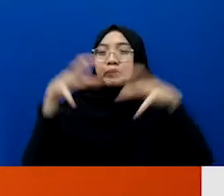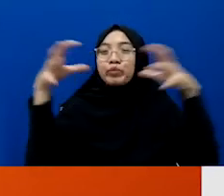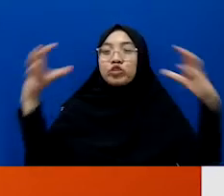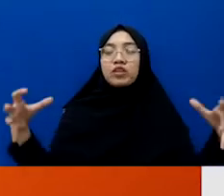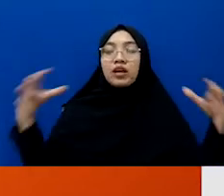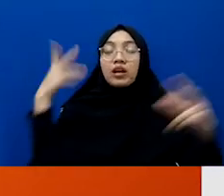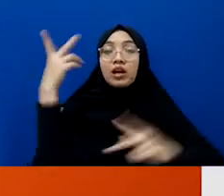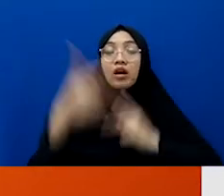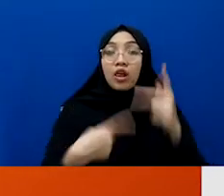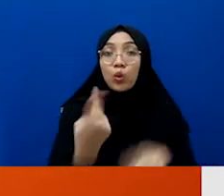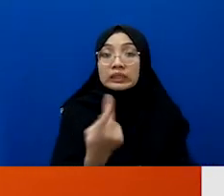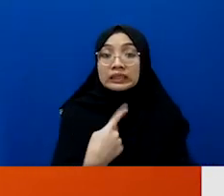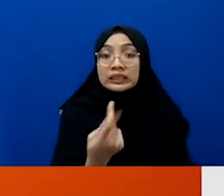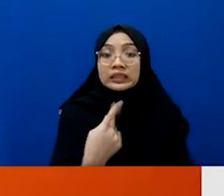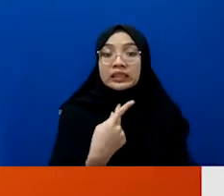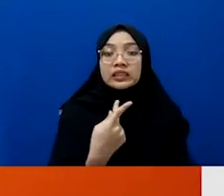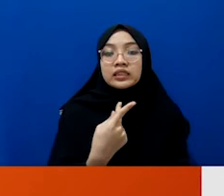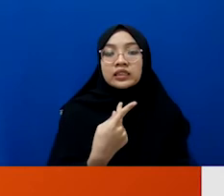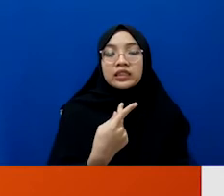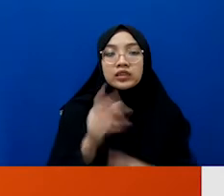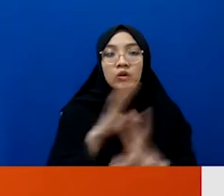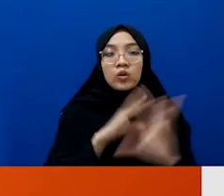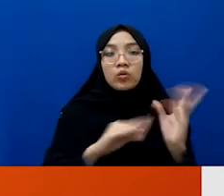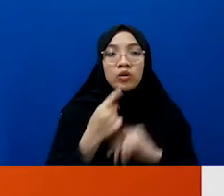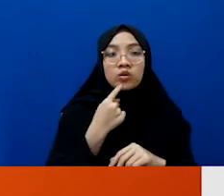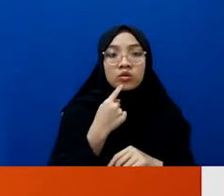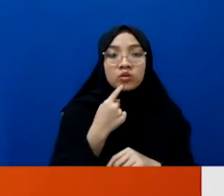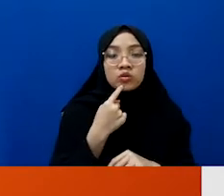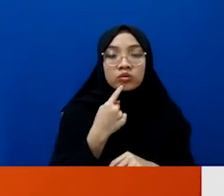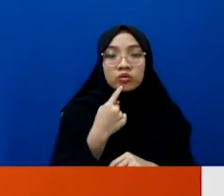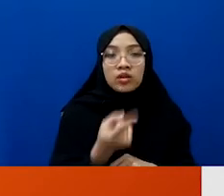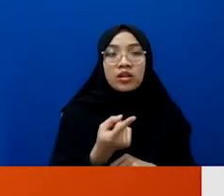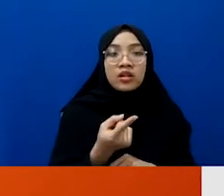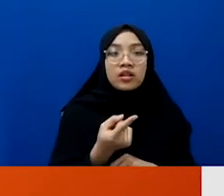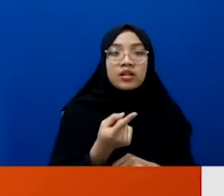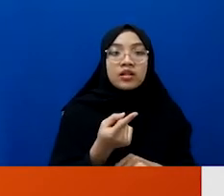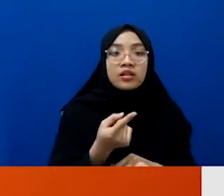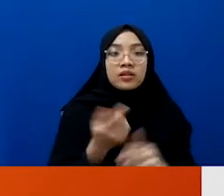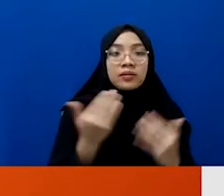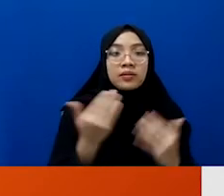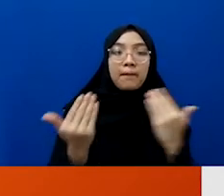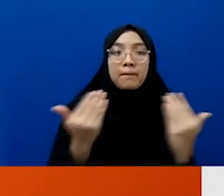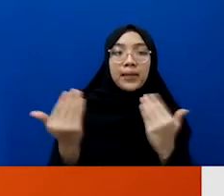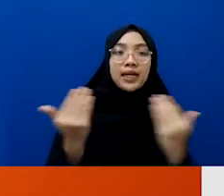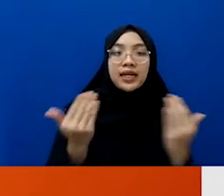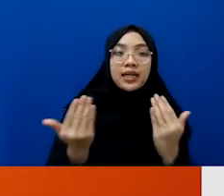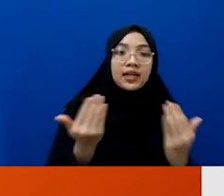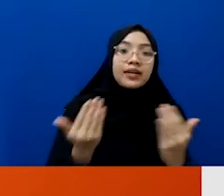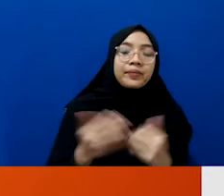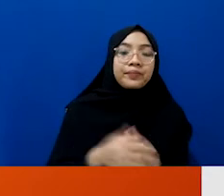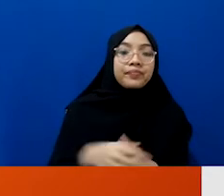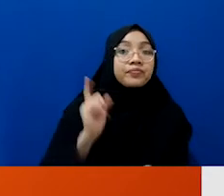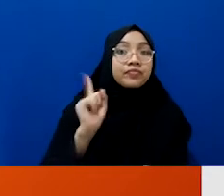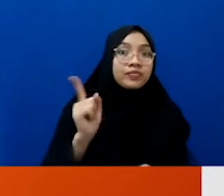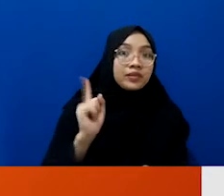Kalau saya istilahnya mencoba untuk sedikit membandingkan gitu ya. Karena